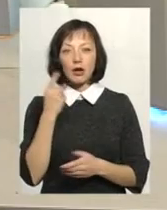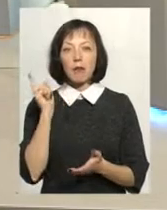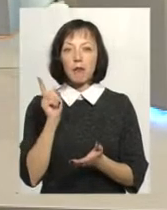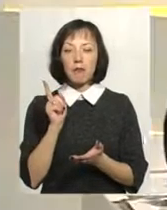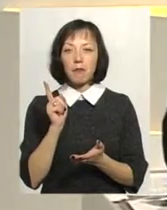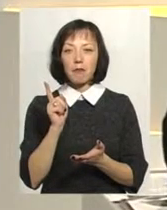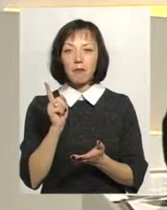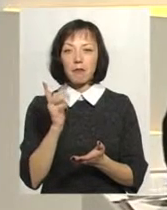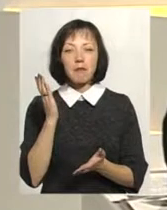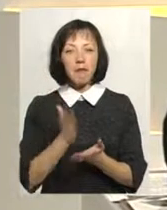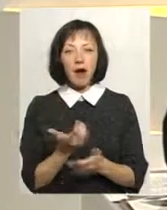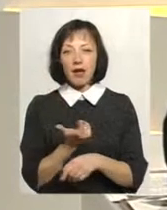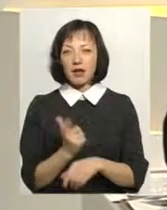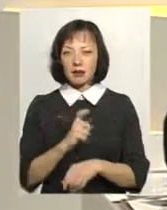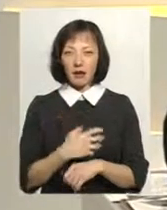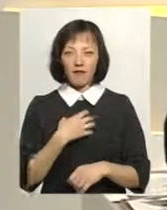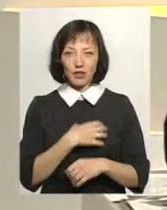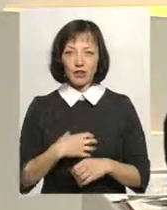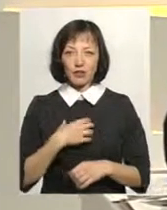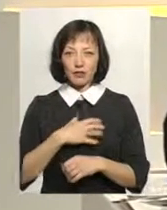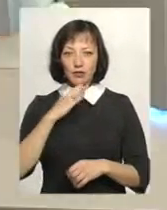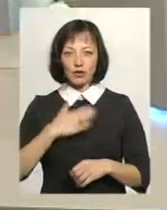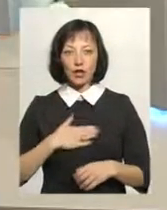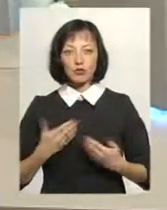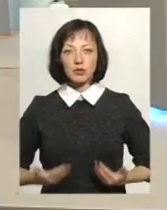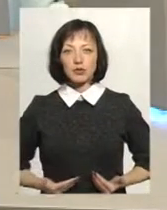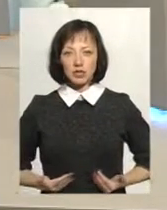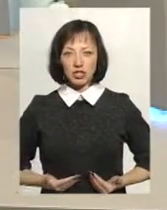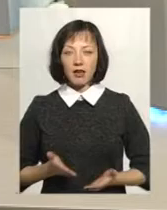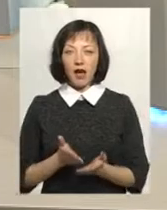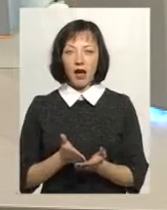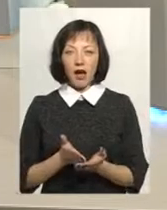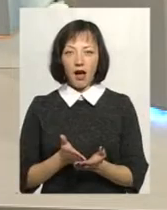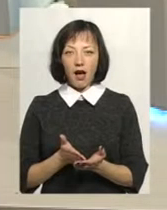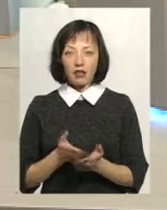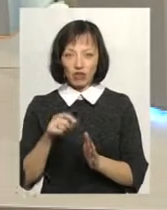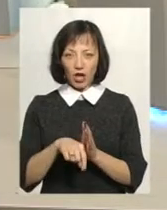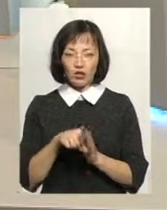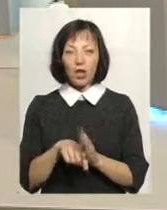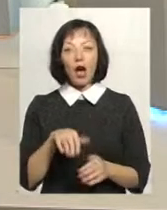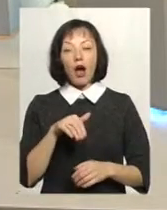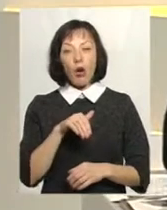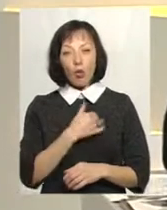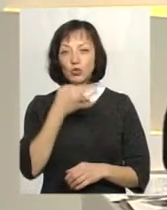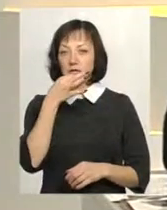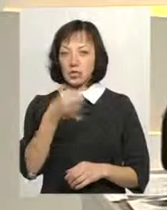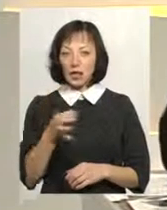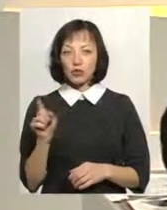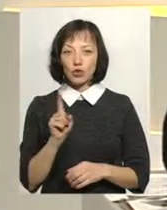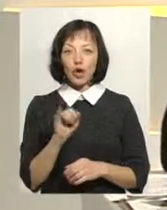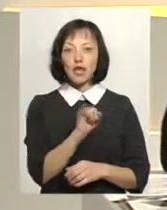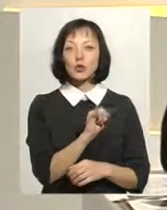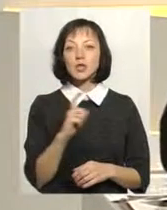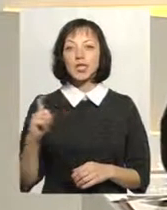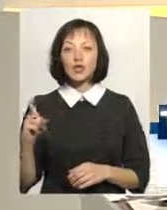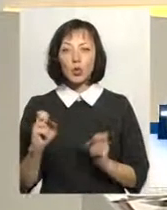найважливіший в нашому житті аспект. І хочу сказати, що Ісус